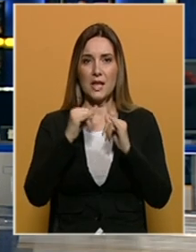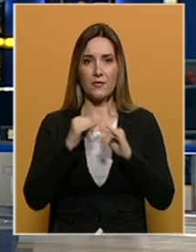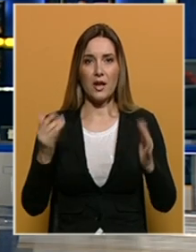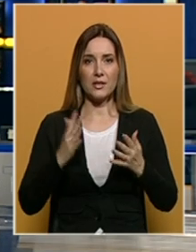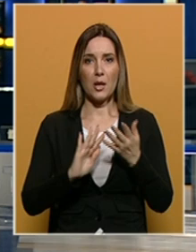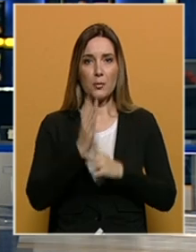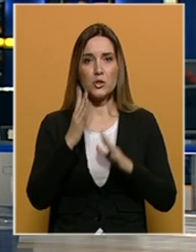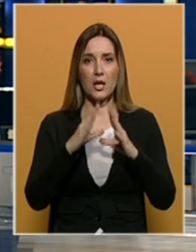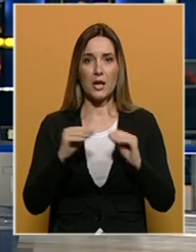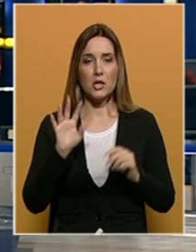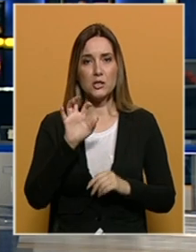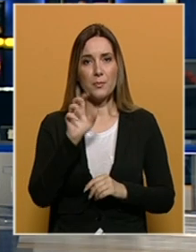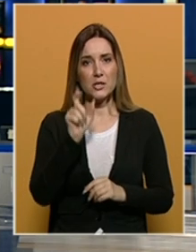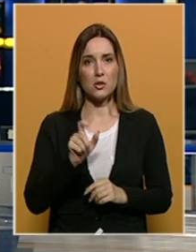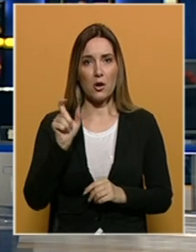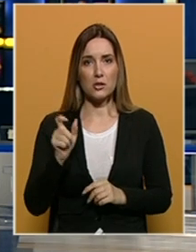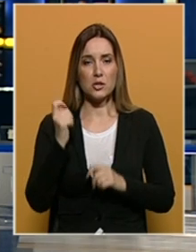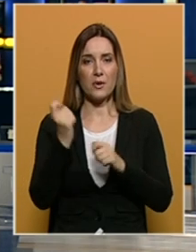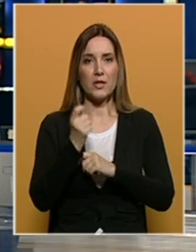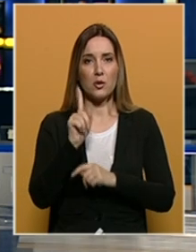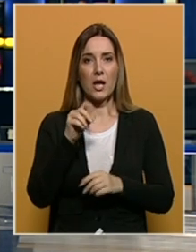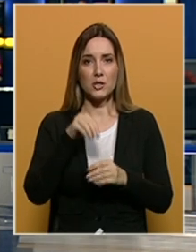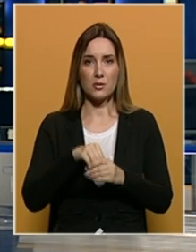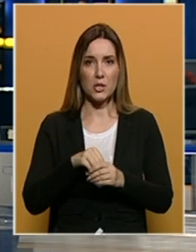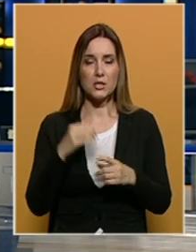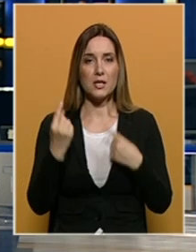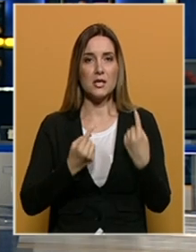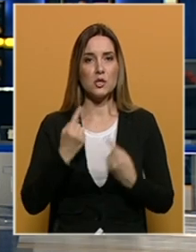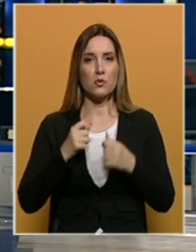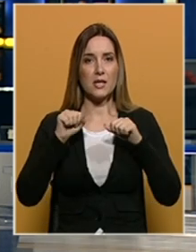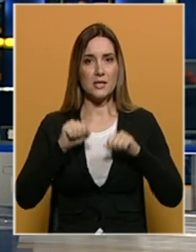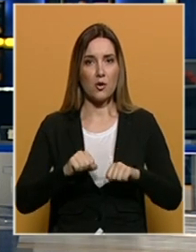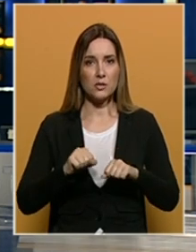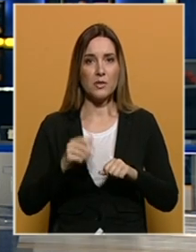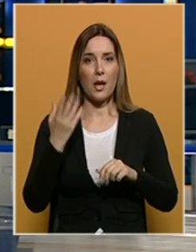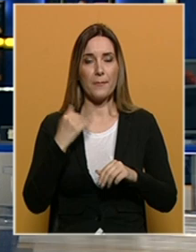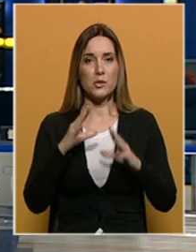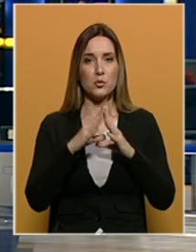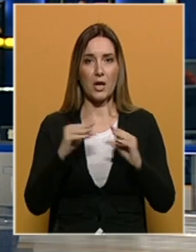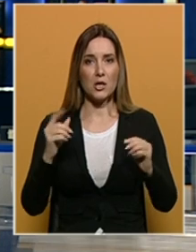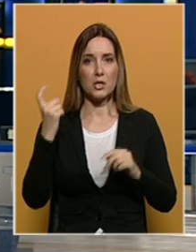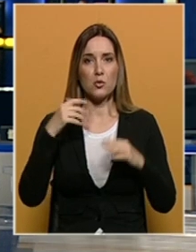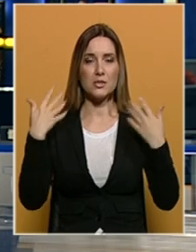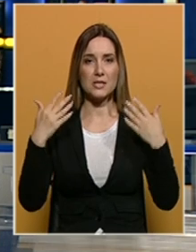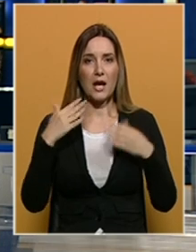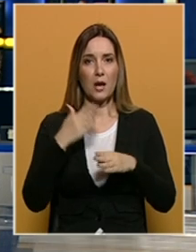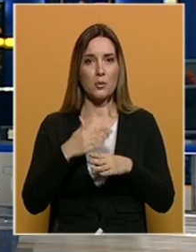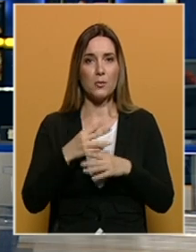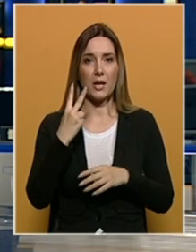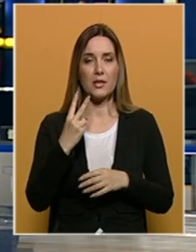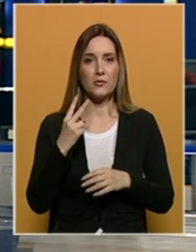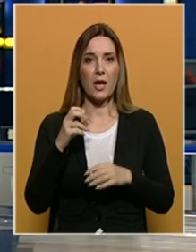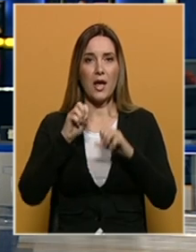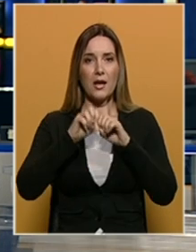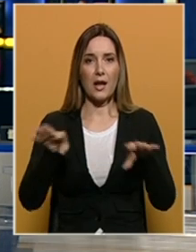požar gasi 500 osoba, vatrogasci i mještani. Situacija je ozbiljna pa su u ugašenju iz zraka pomogla i dva